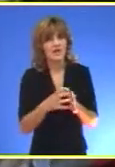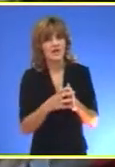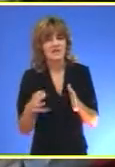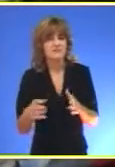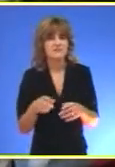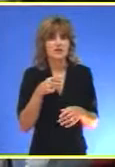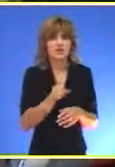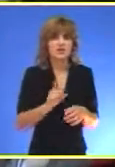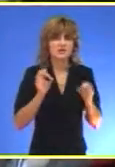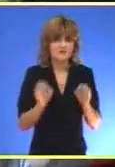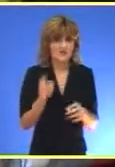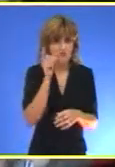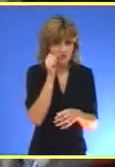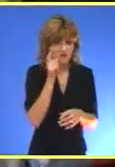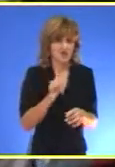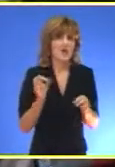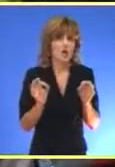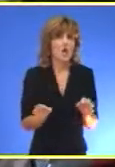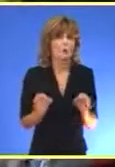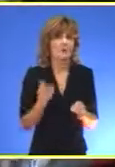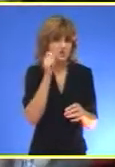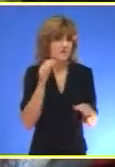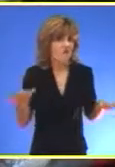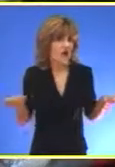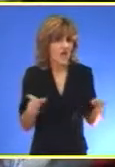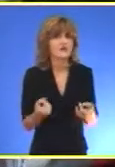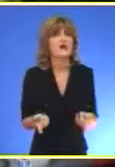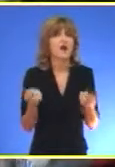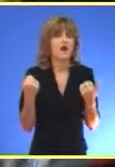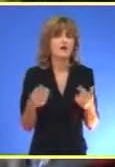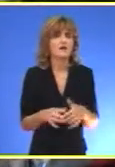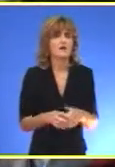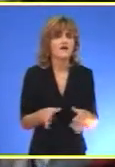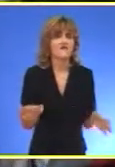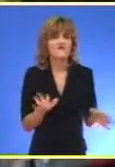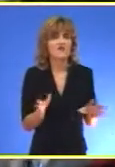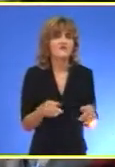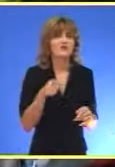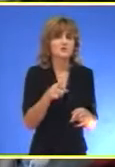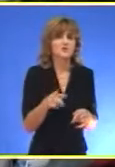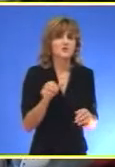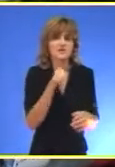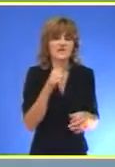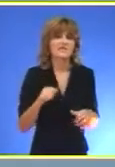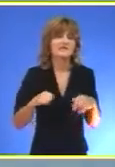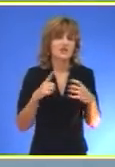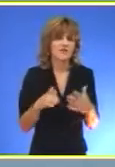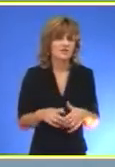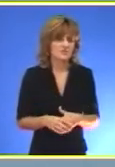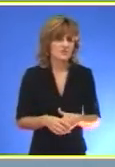nije svojstveno čovjeku Nije normalno da čovjek leti, ali verovatno zbog toga i predstavlja toliko veliko zadovoljstvo